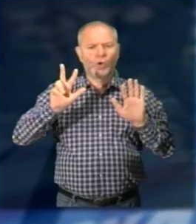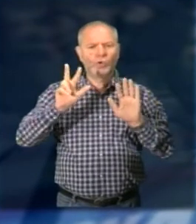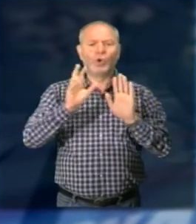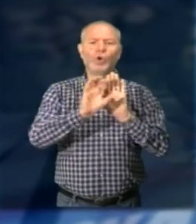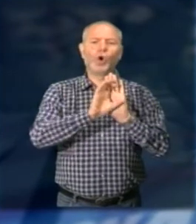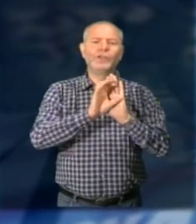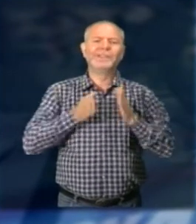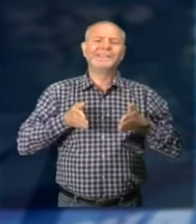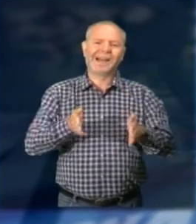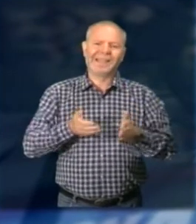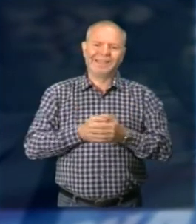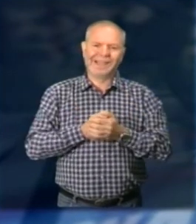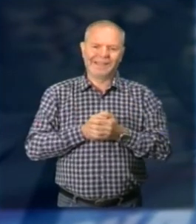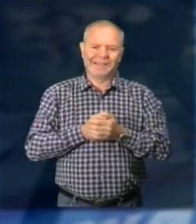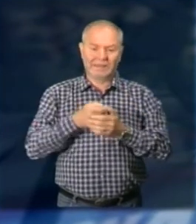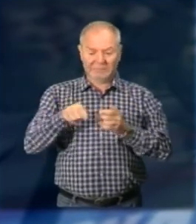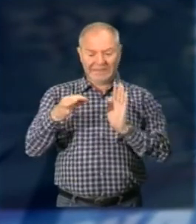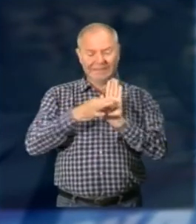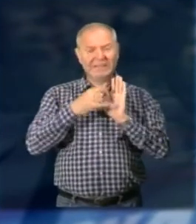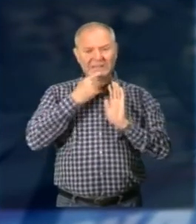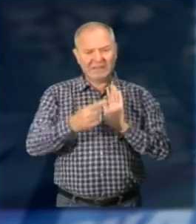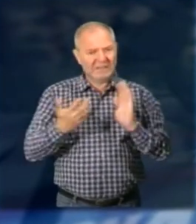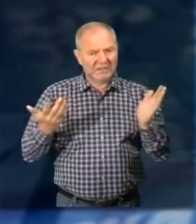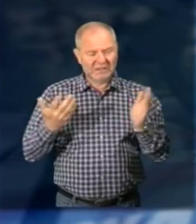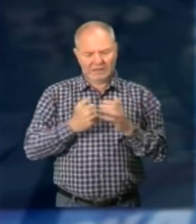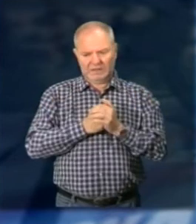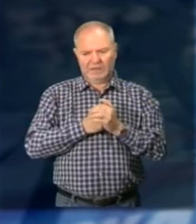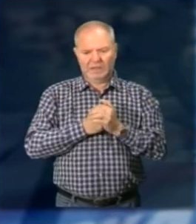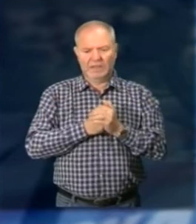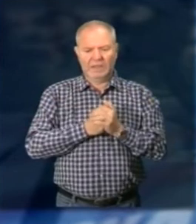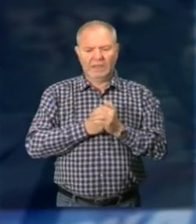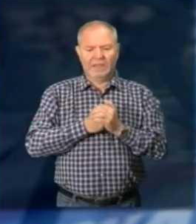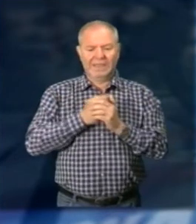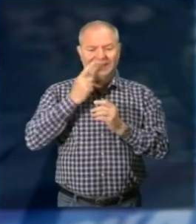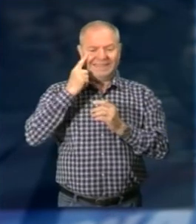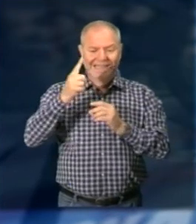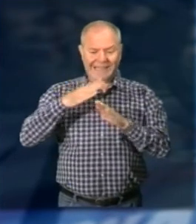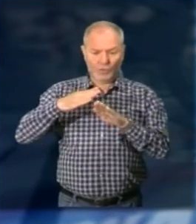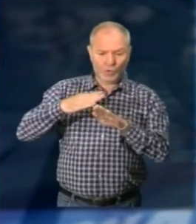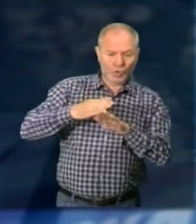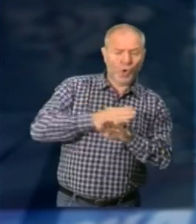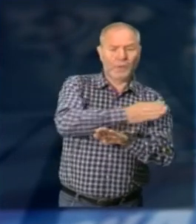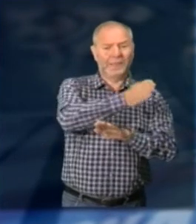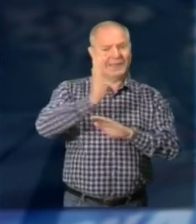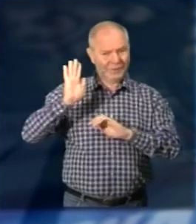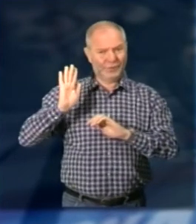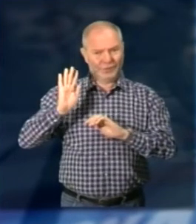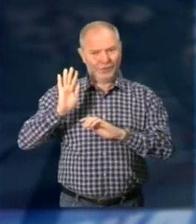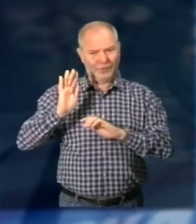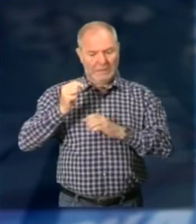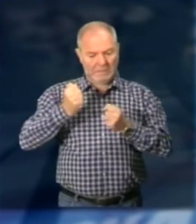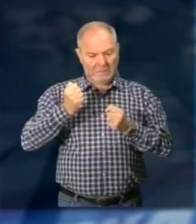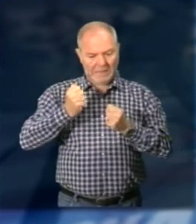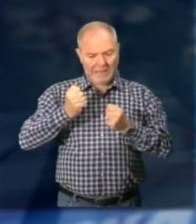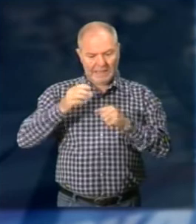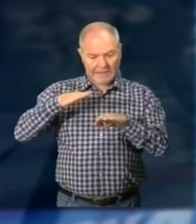strada Attualmente l'articolo 148 del nostro codice della strada prevede che in fase di sorpasso Il veicolo che effettua